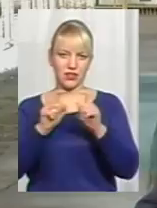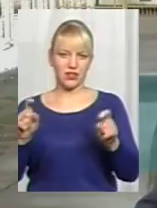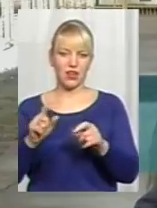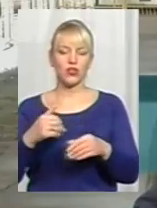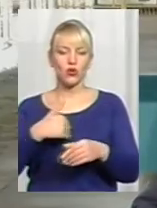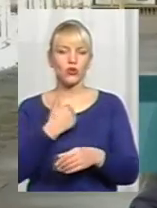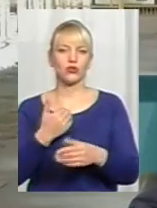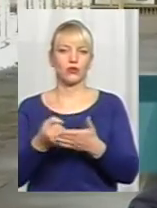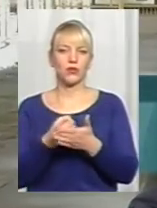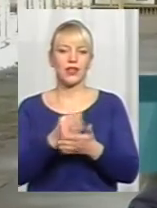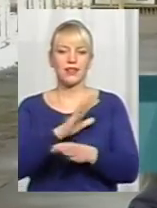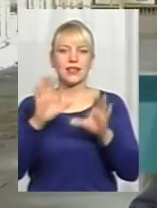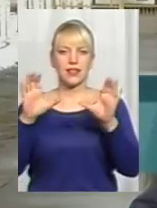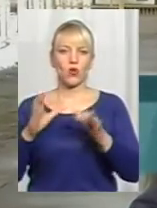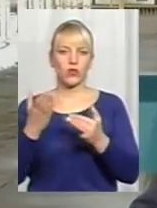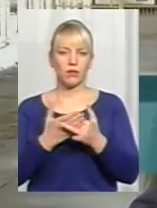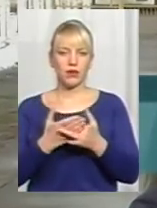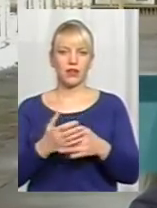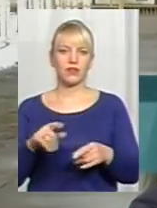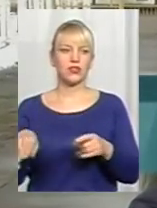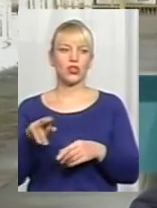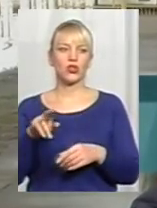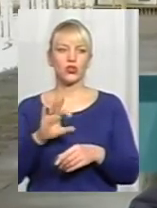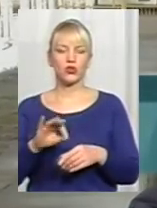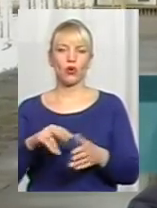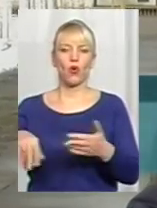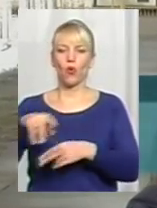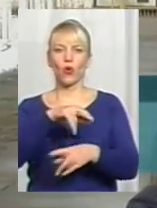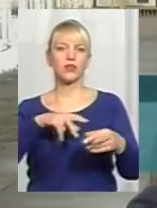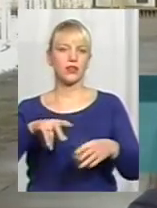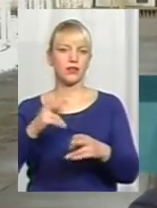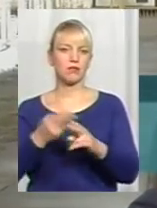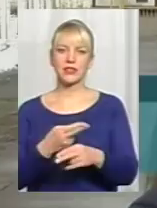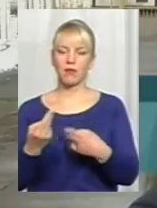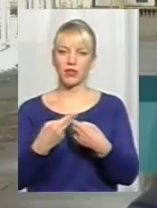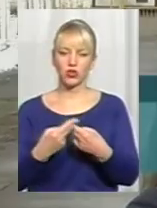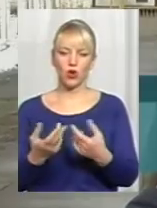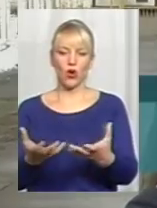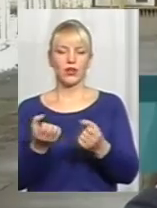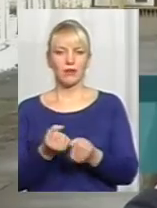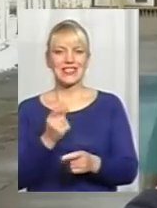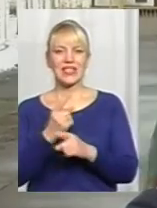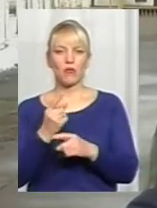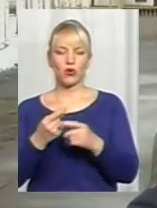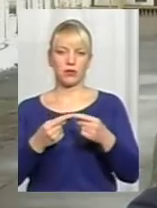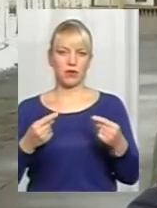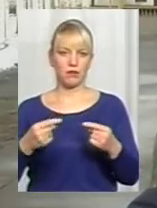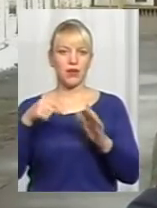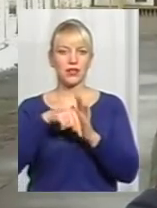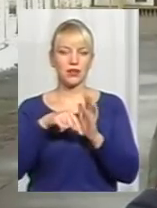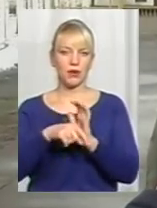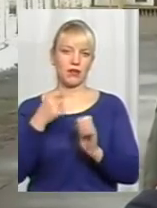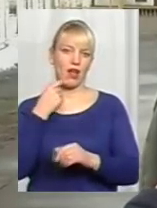зокрема, слідувати по всіх дільницях безперешкодно, отримувати заборонні предмети, маються на увазі